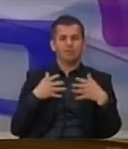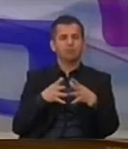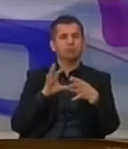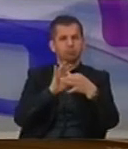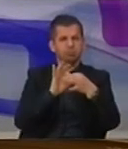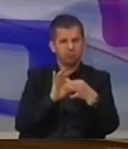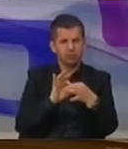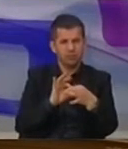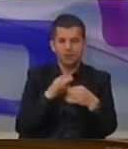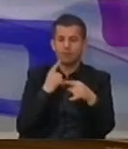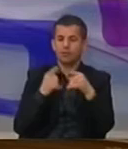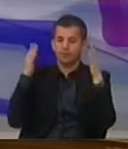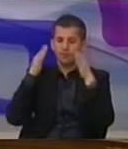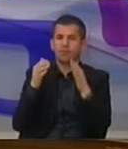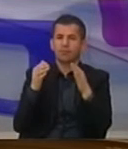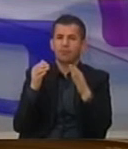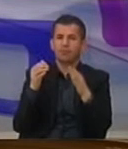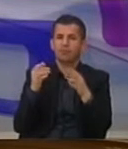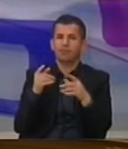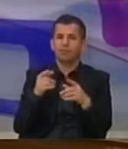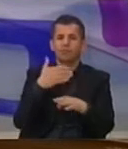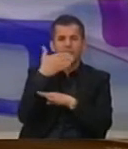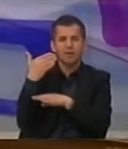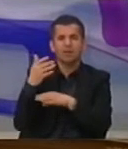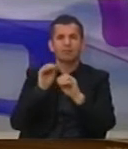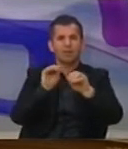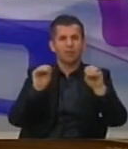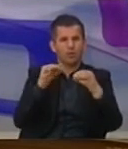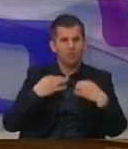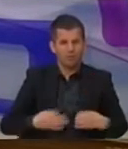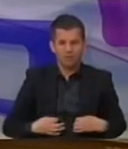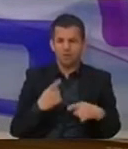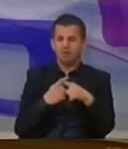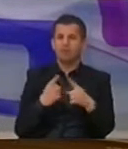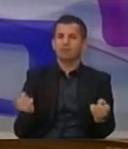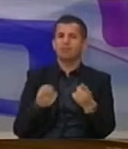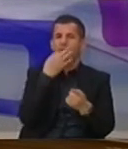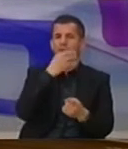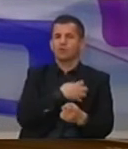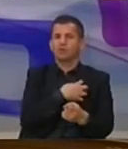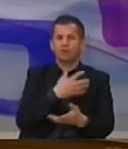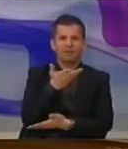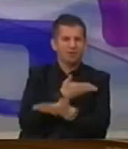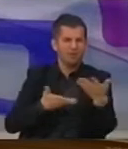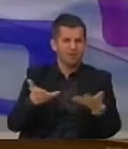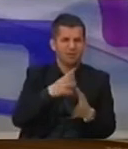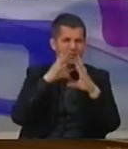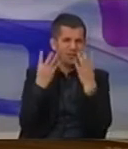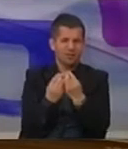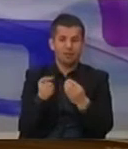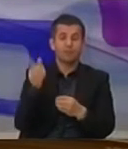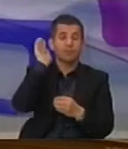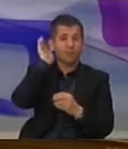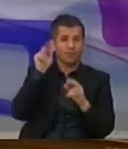fokusive qënë bashpunimit do tjetë ndërmarsia, edukimi profesional dhe promovimi i vlerave sociale. Ministria dhe të